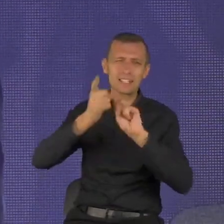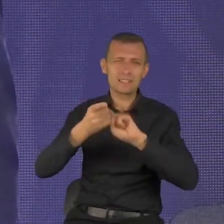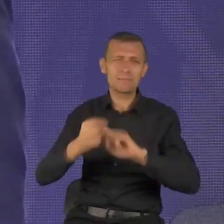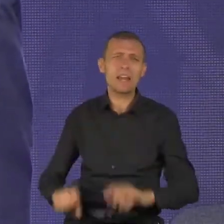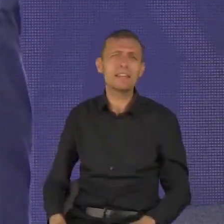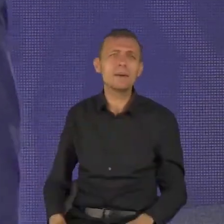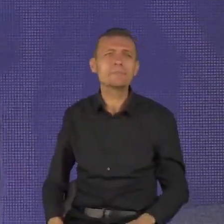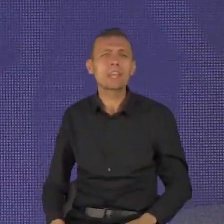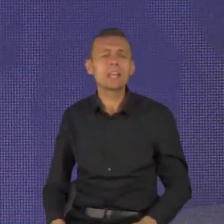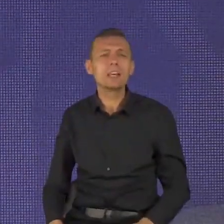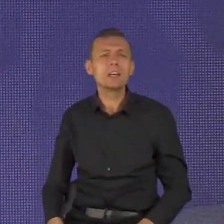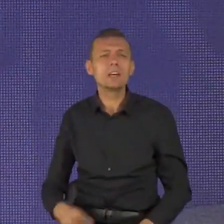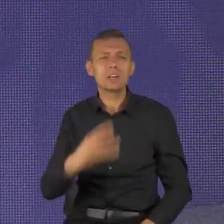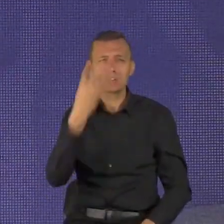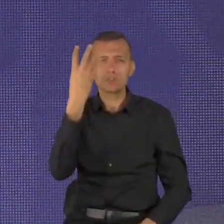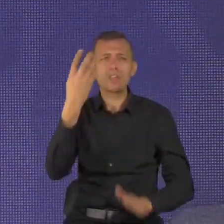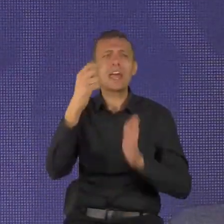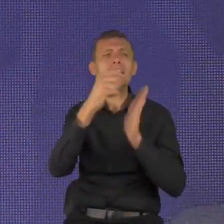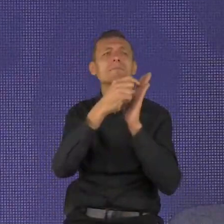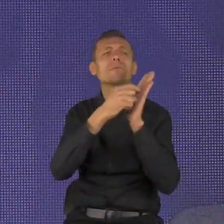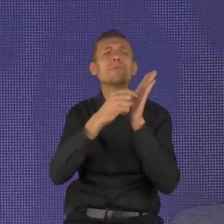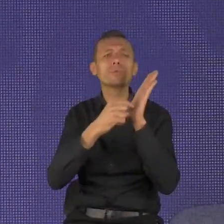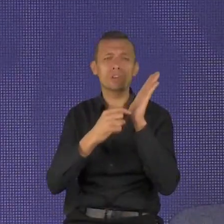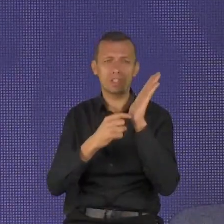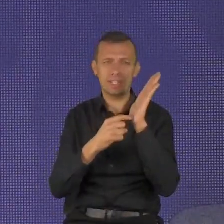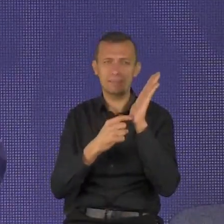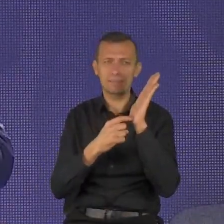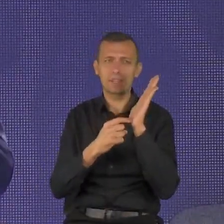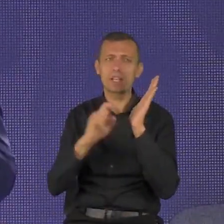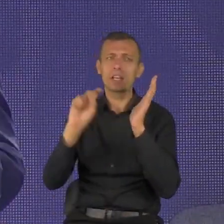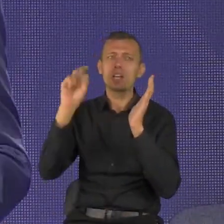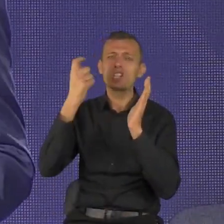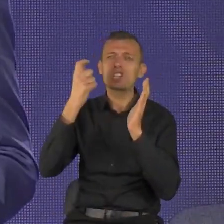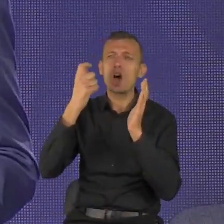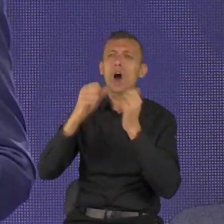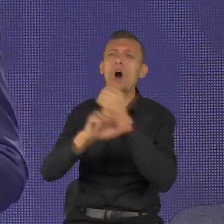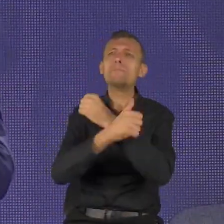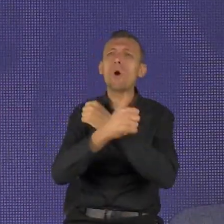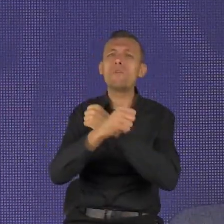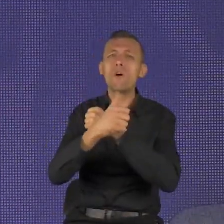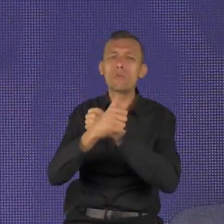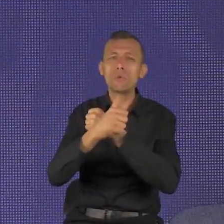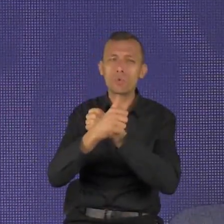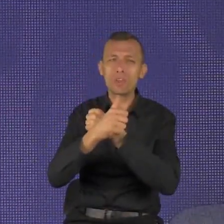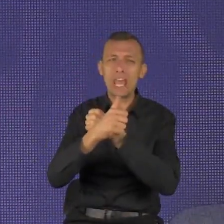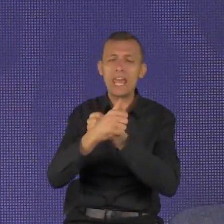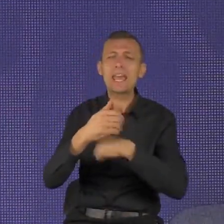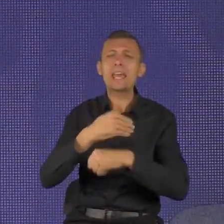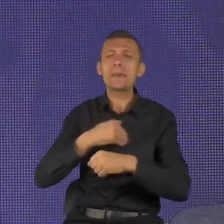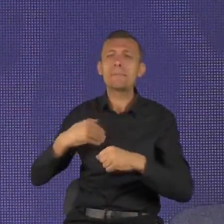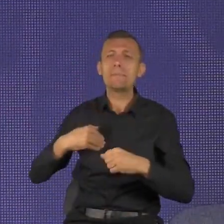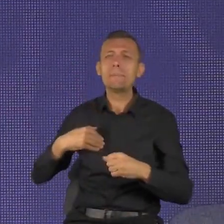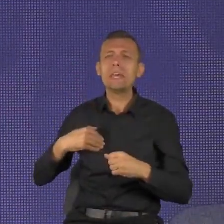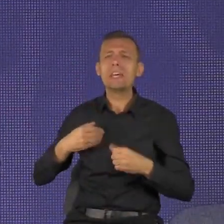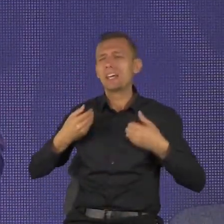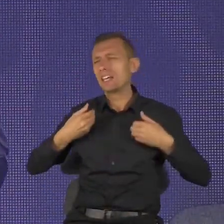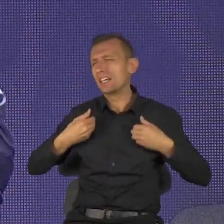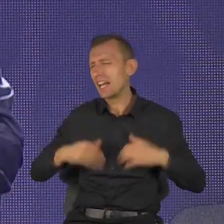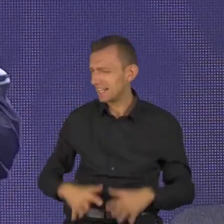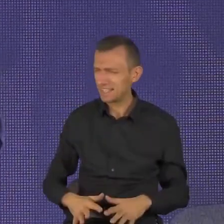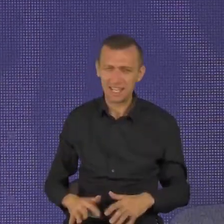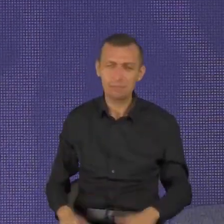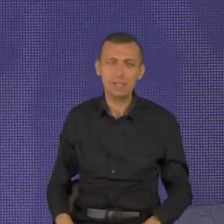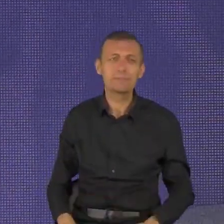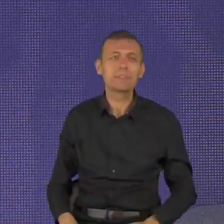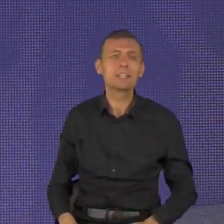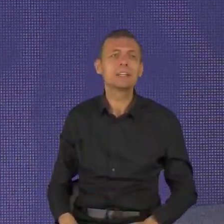doprowadzają nas do stanu, w którym mamy już wszystkiego dosyć, kiedy nam się wszystkiego już odechciewa. Skutek